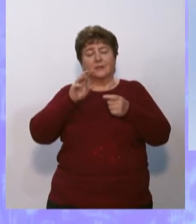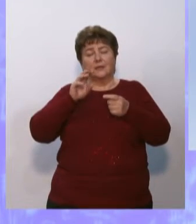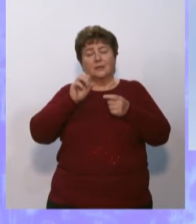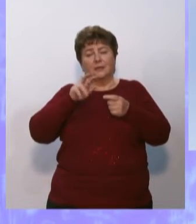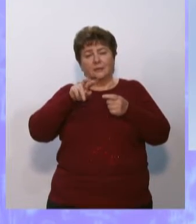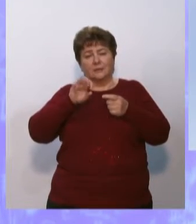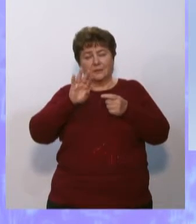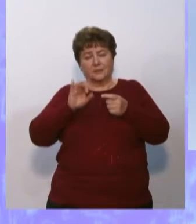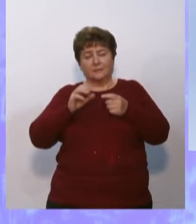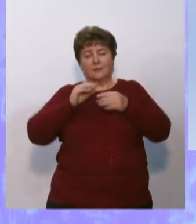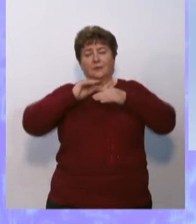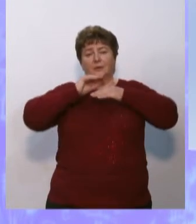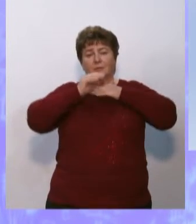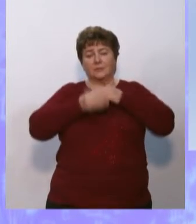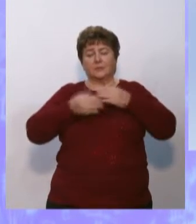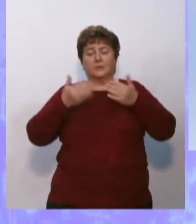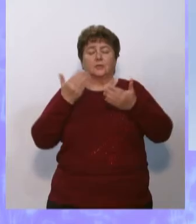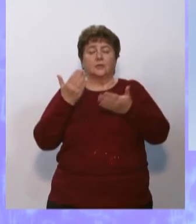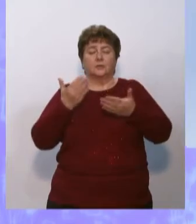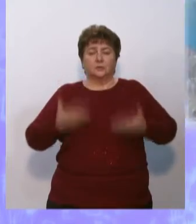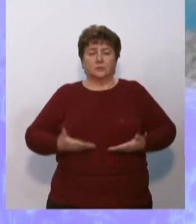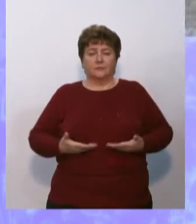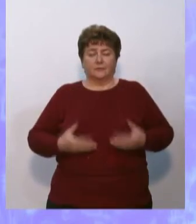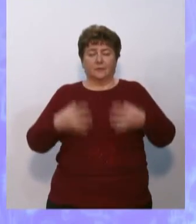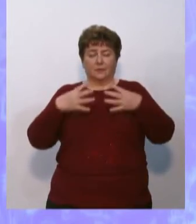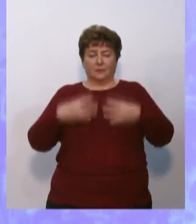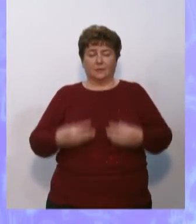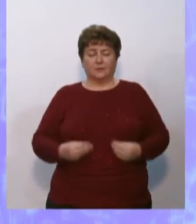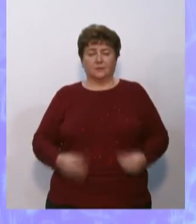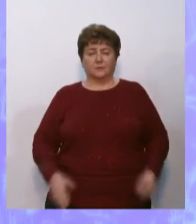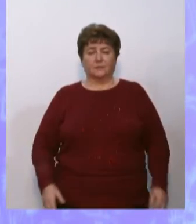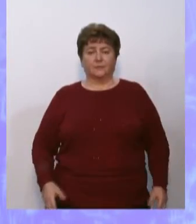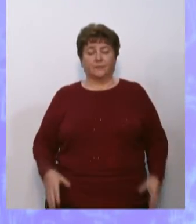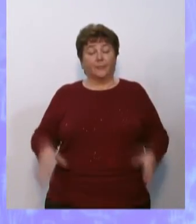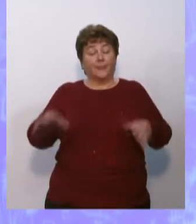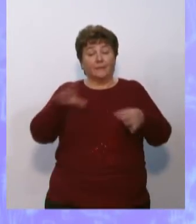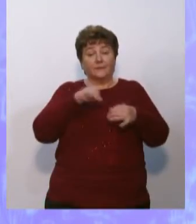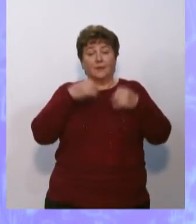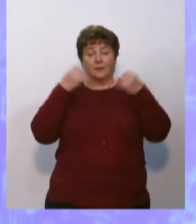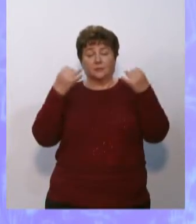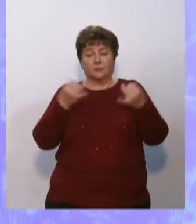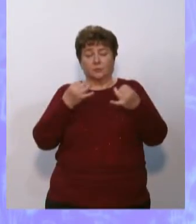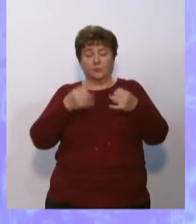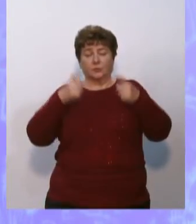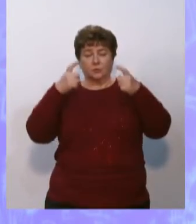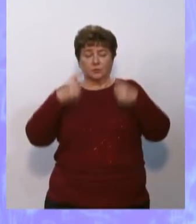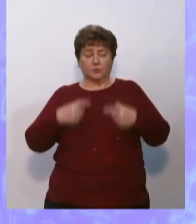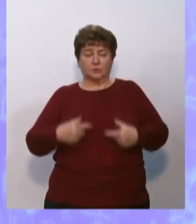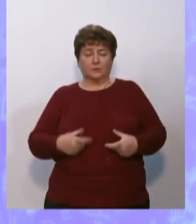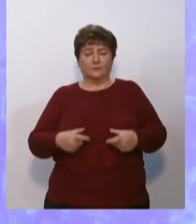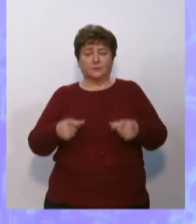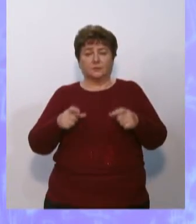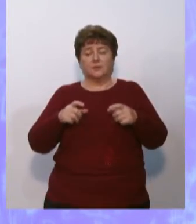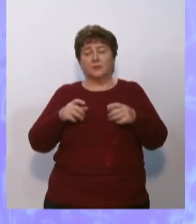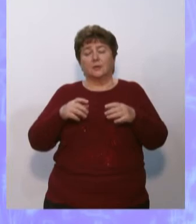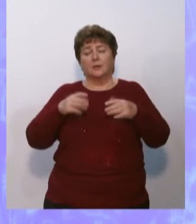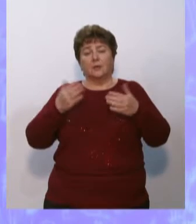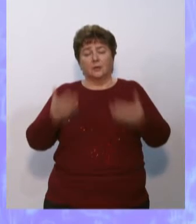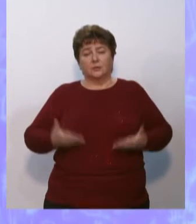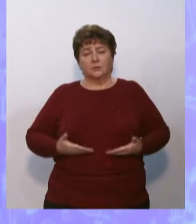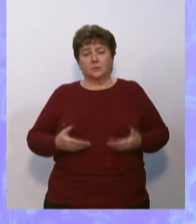атмосферы и живые организмы. Вся история человеческой цивилизации